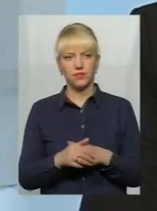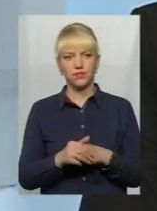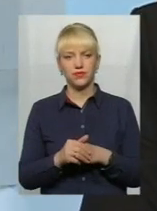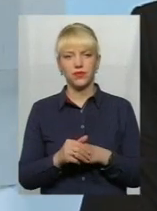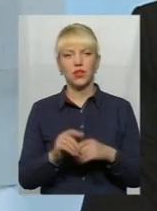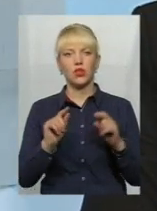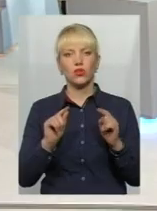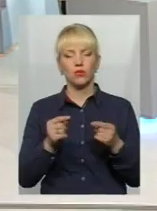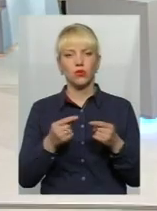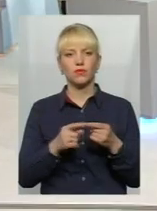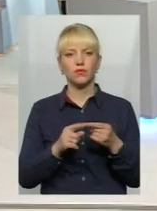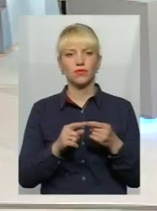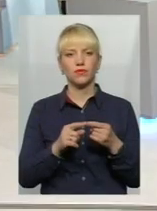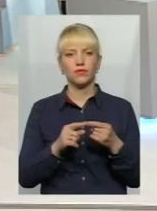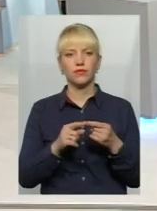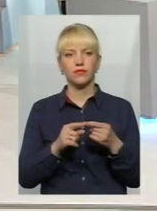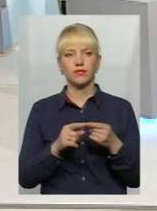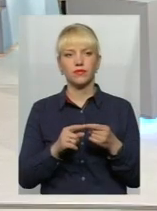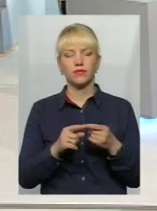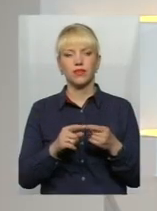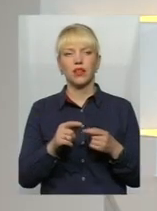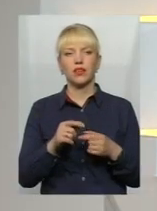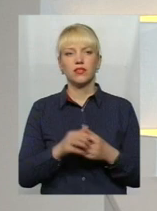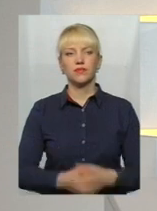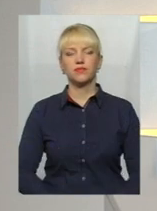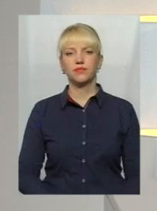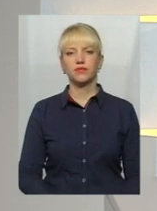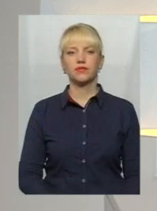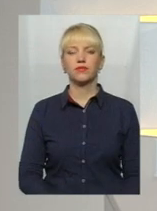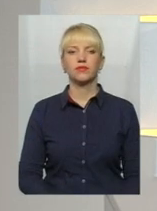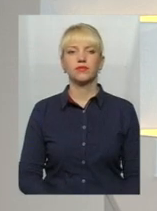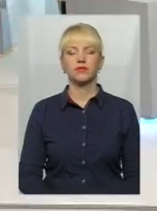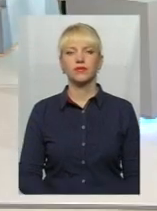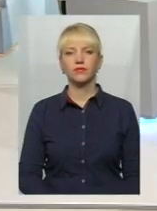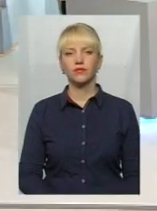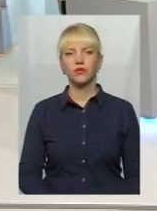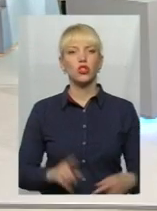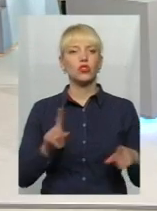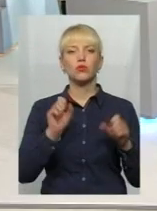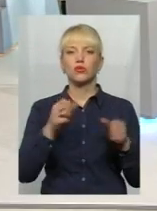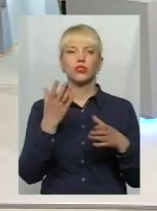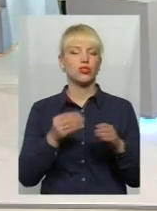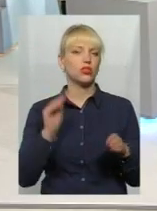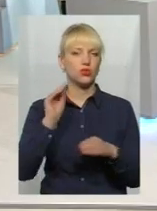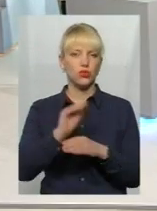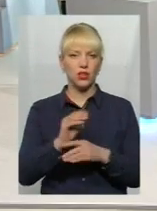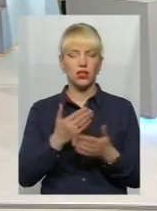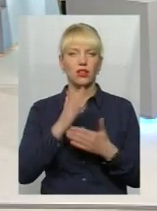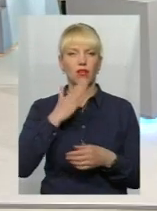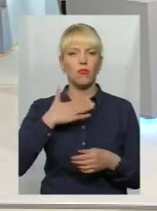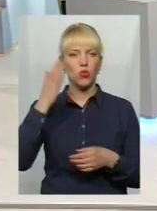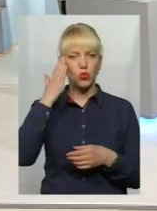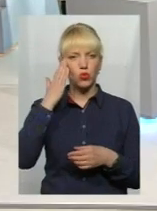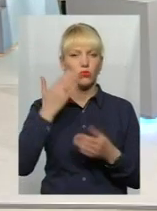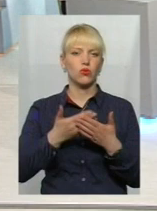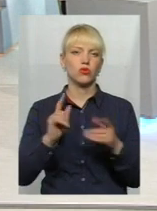Тому актуальність в нас серйозна. Пані Руслана? Ще можу до цього додати. На мою думку, всі хмельничани хочуть